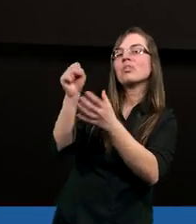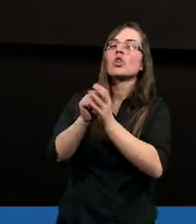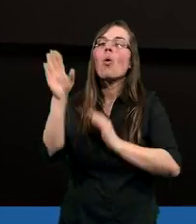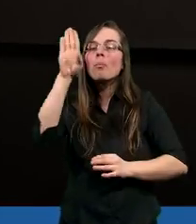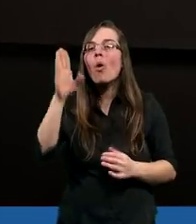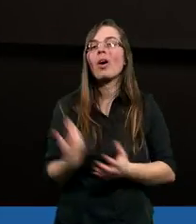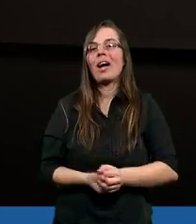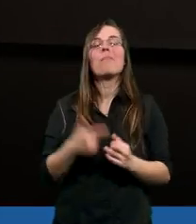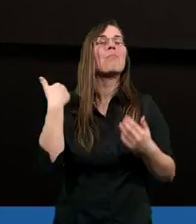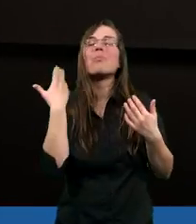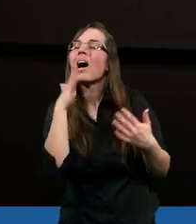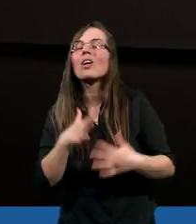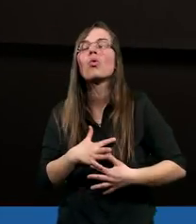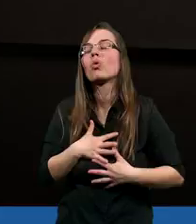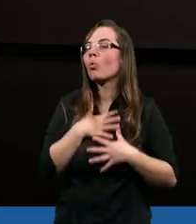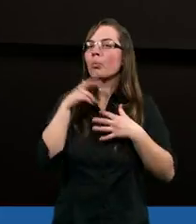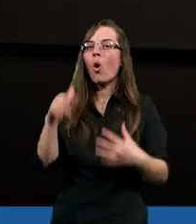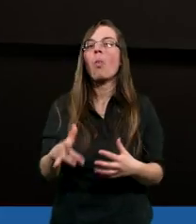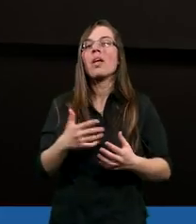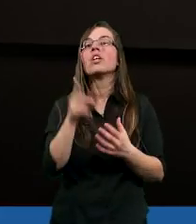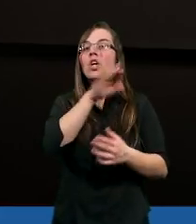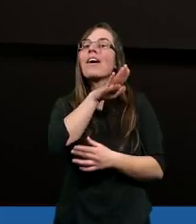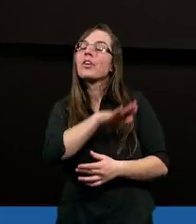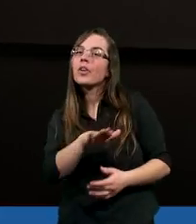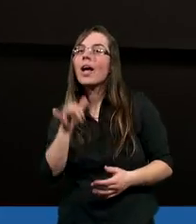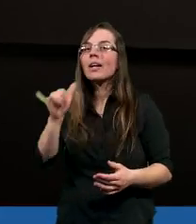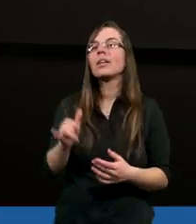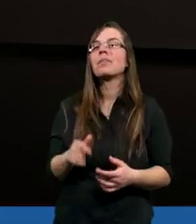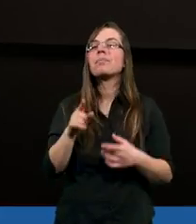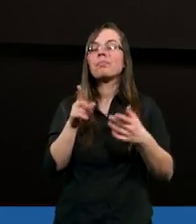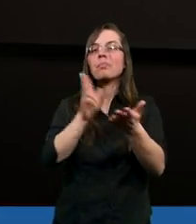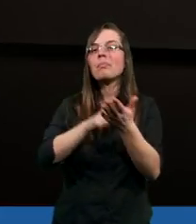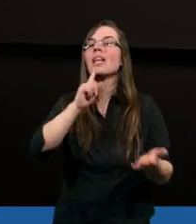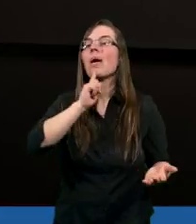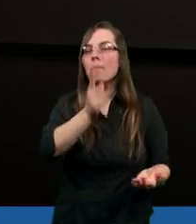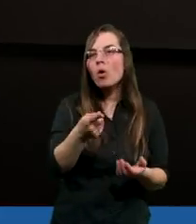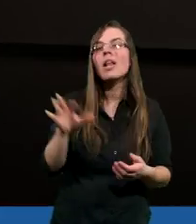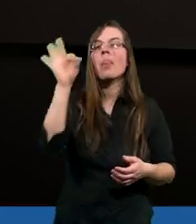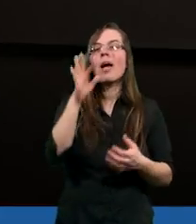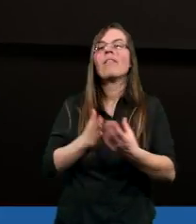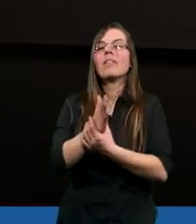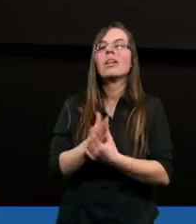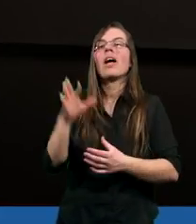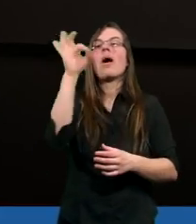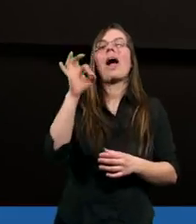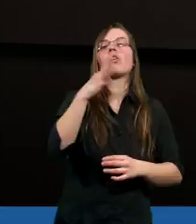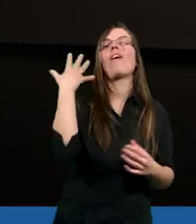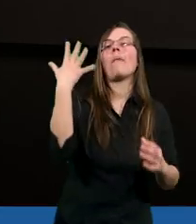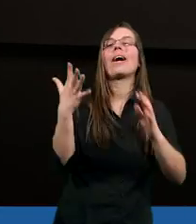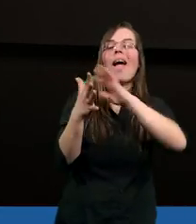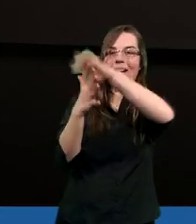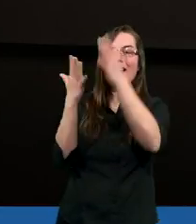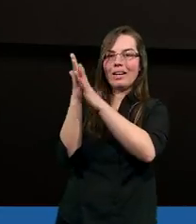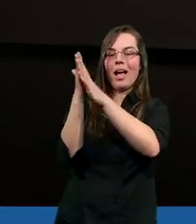że dzieci na polecenie narysuj wiarę narysowały rękę.